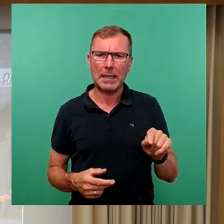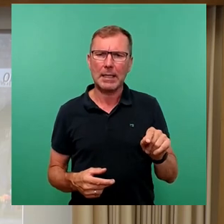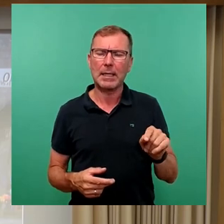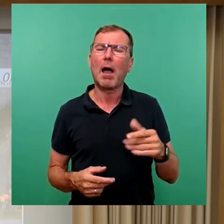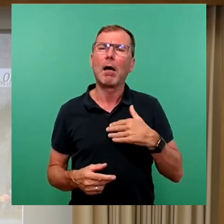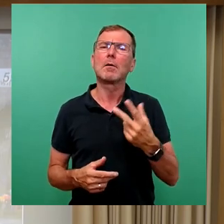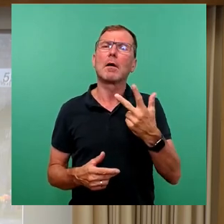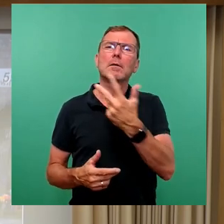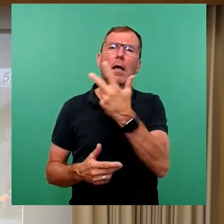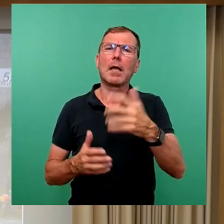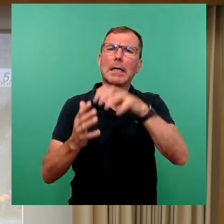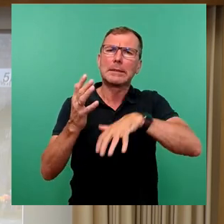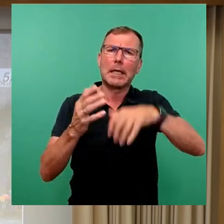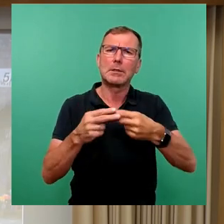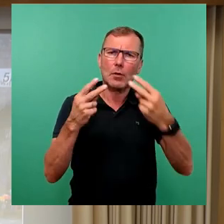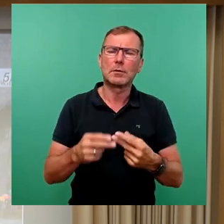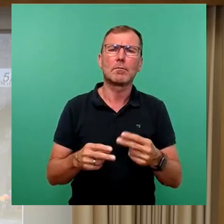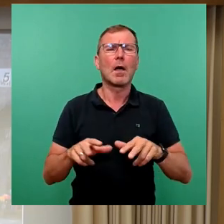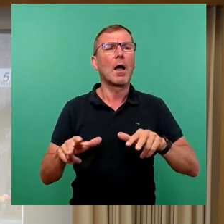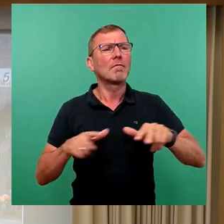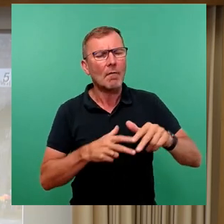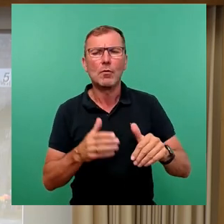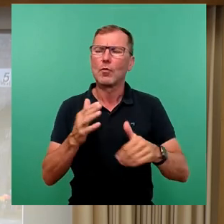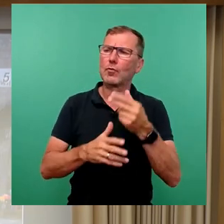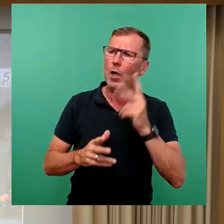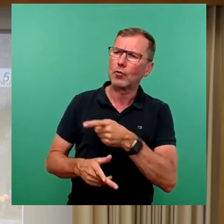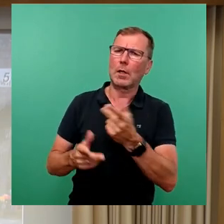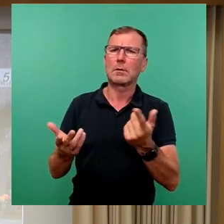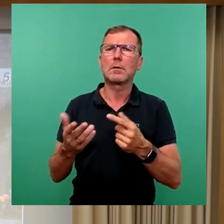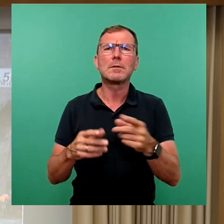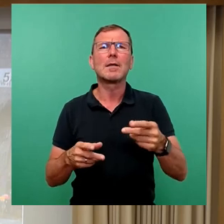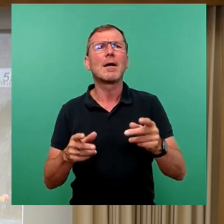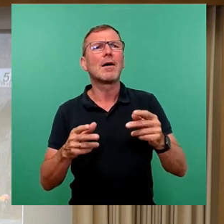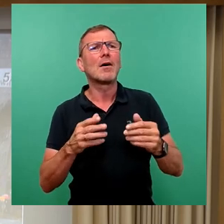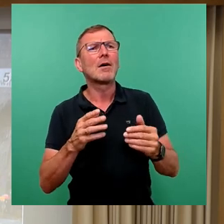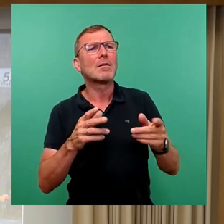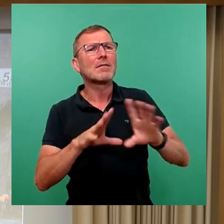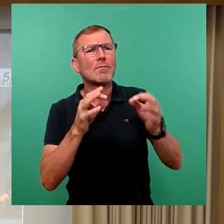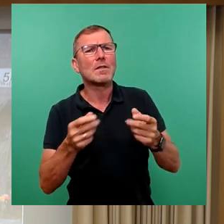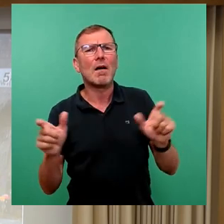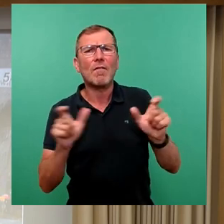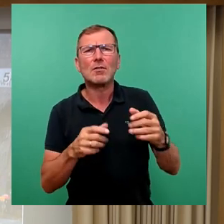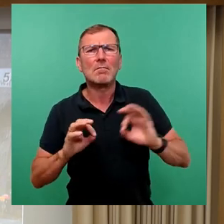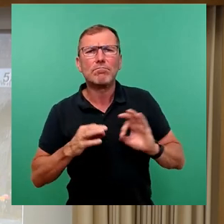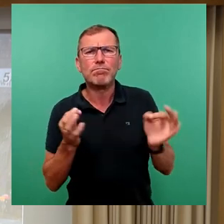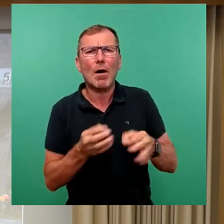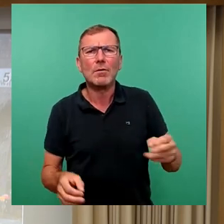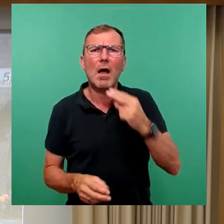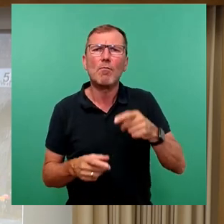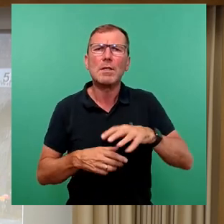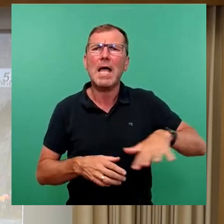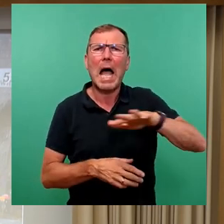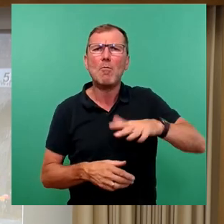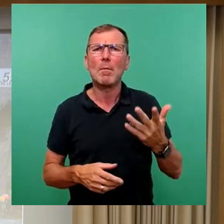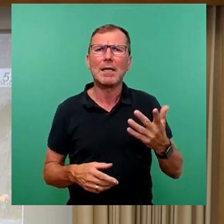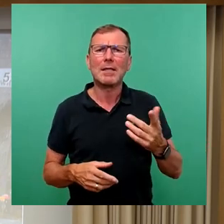Konzept Verwaltung und Neustadt dar, warum ein Anwohnerfest keinen Gesamtveranstalter braucht und die Bund-Republik nur durch konsequente